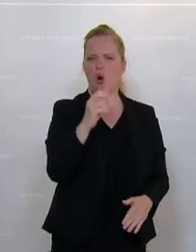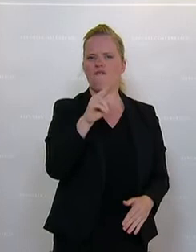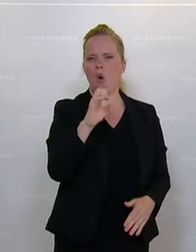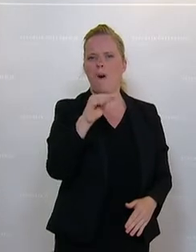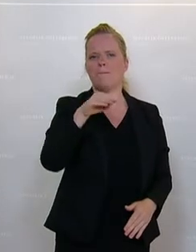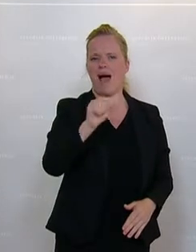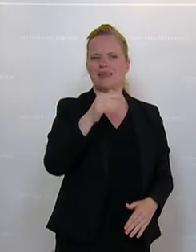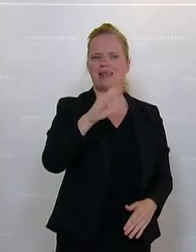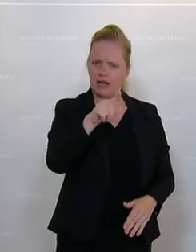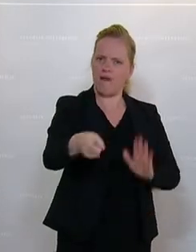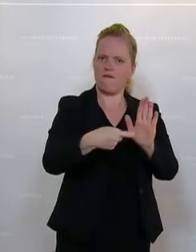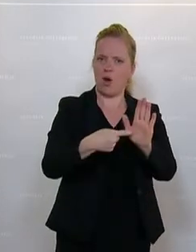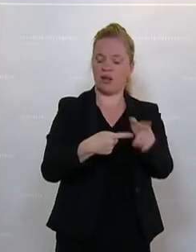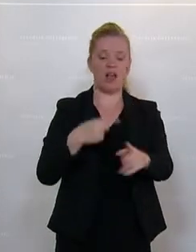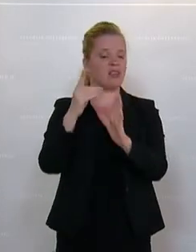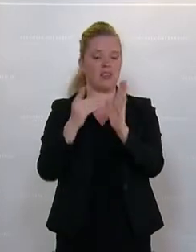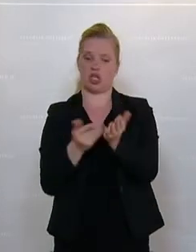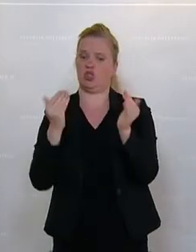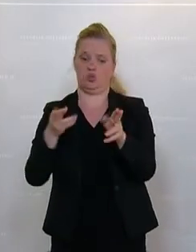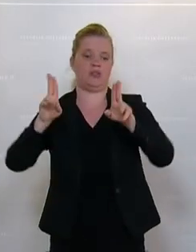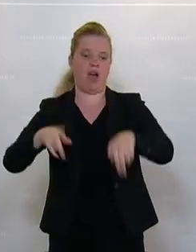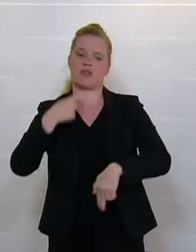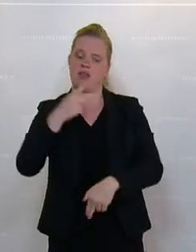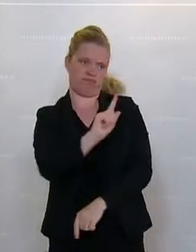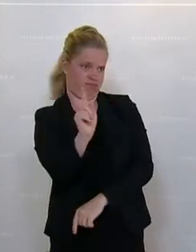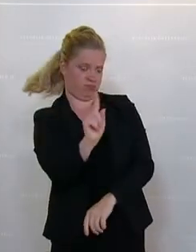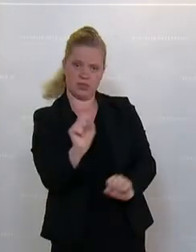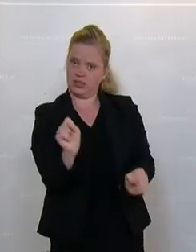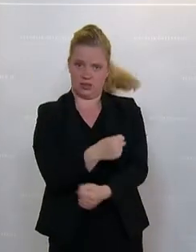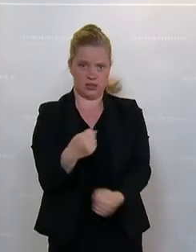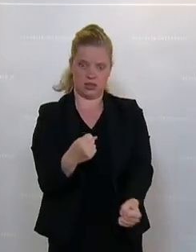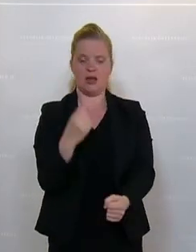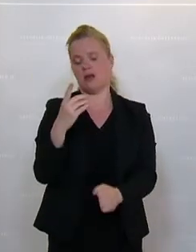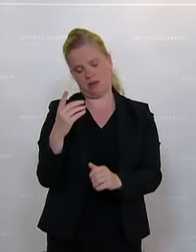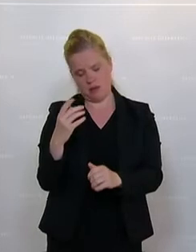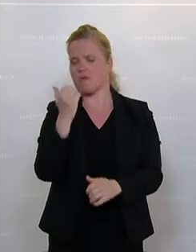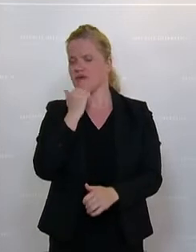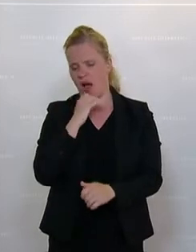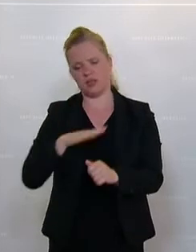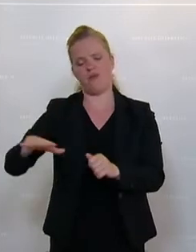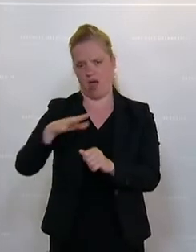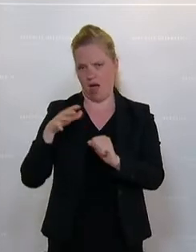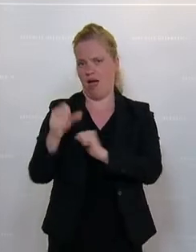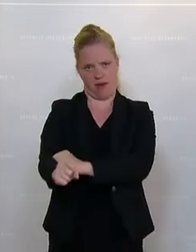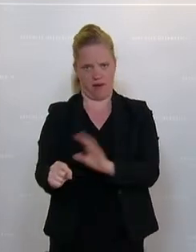Datenschutzrat hat sofort gesagt, das geht nicht, da wird in die Privatsphäre eingegriffen. Nehmen Sie das bitte auch zur Kenntnis.